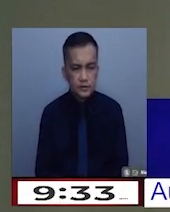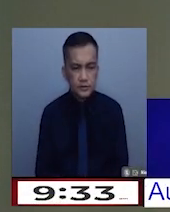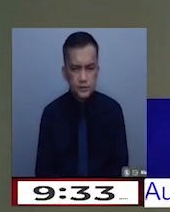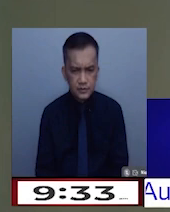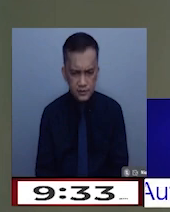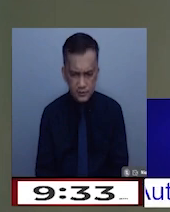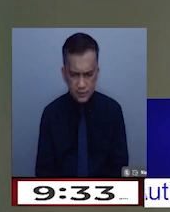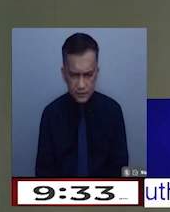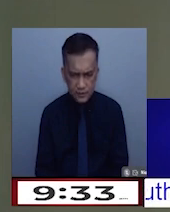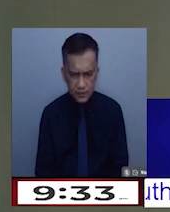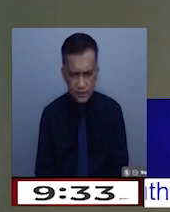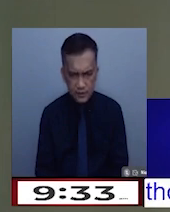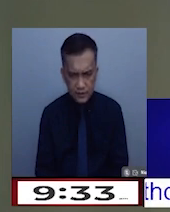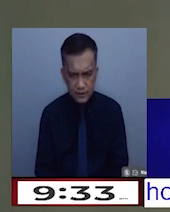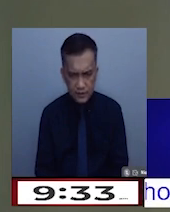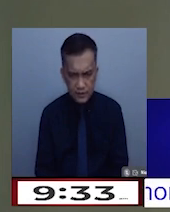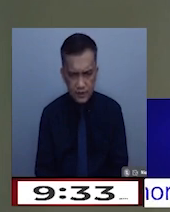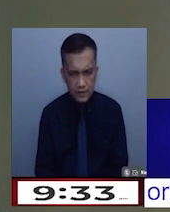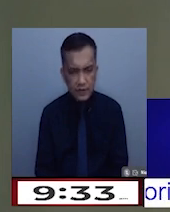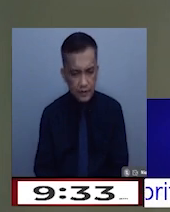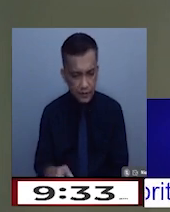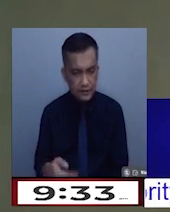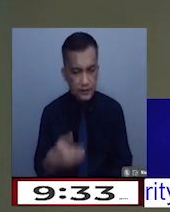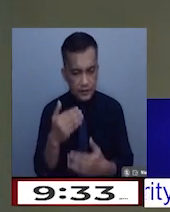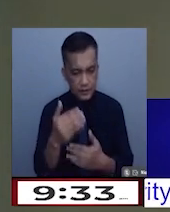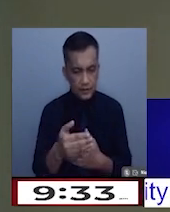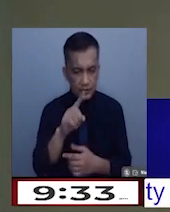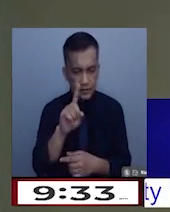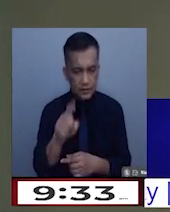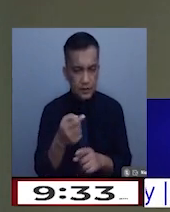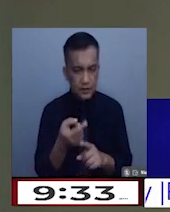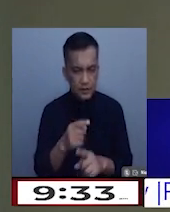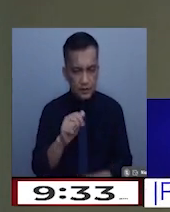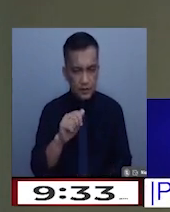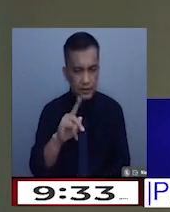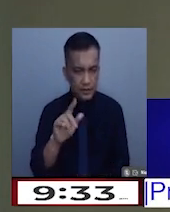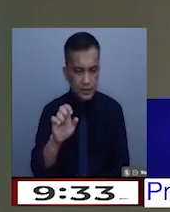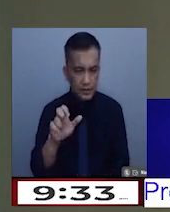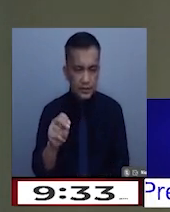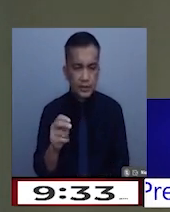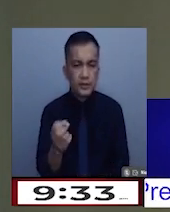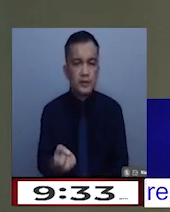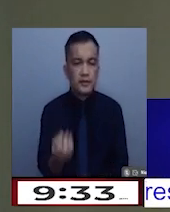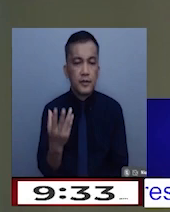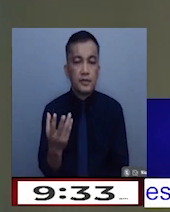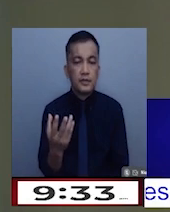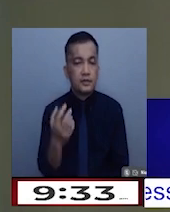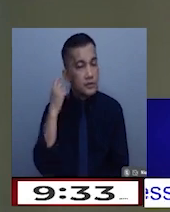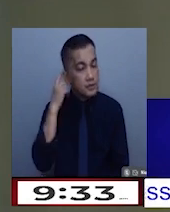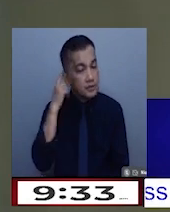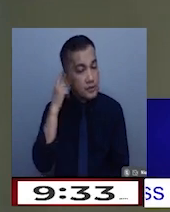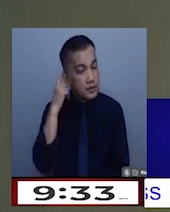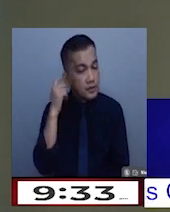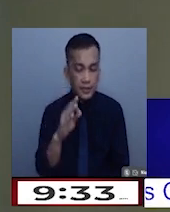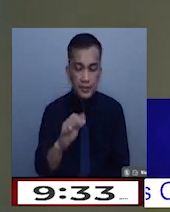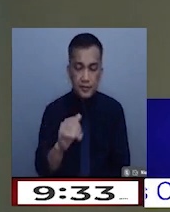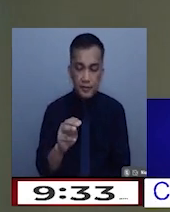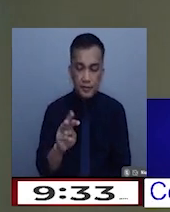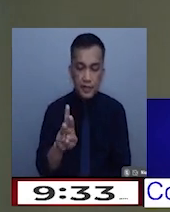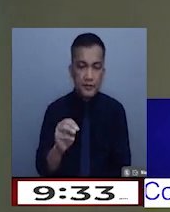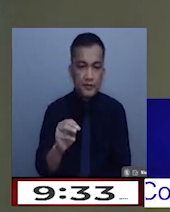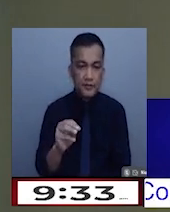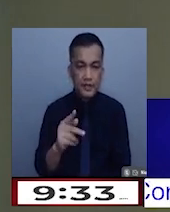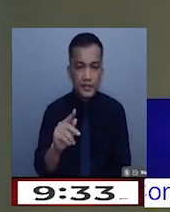Sir, we have another question from Ms. Aileen. Magkano po ang farm gate price ng palay